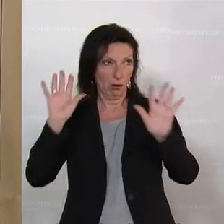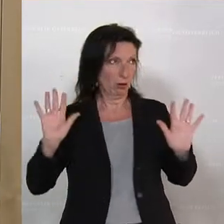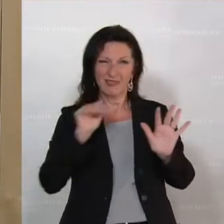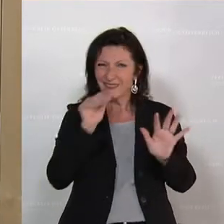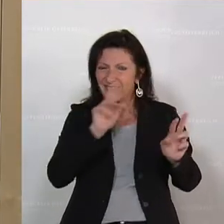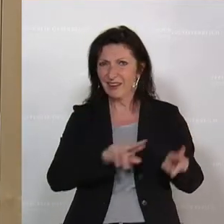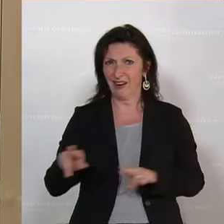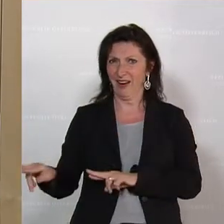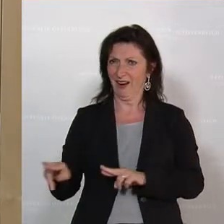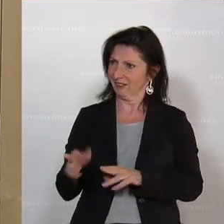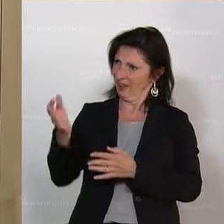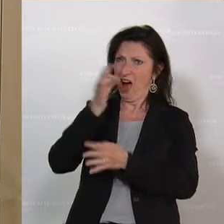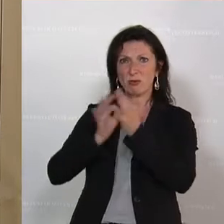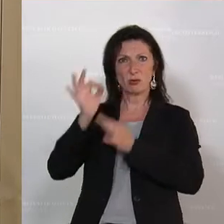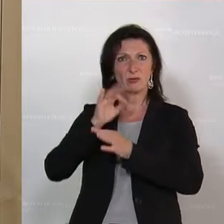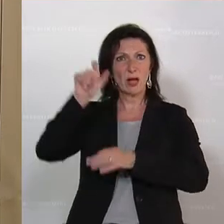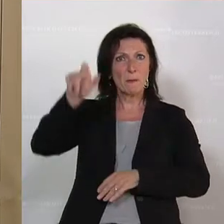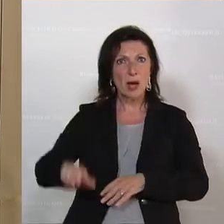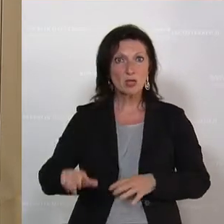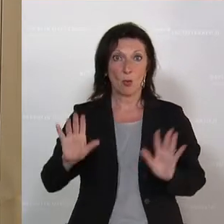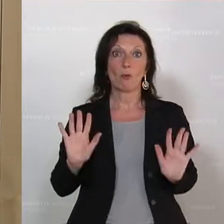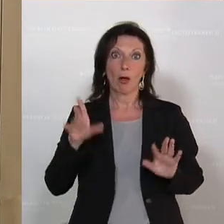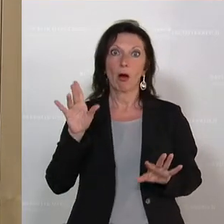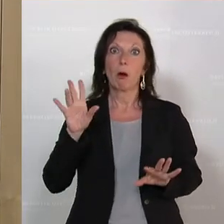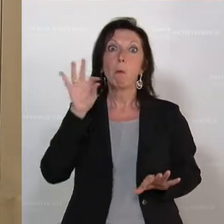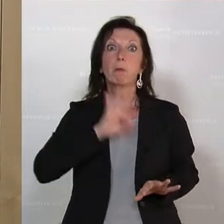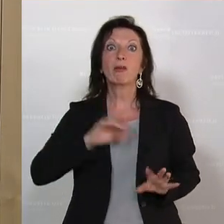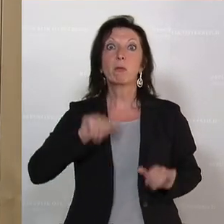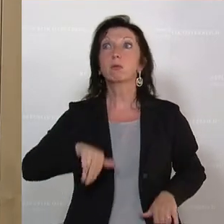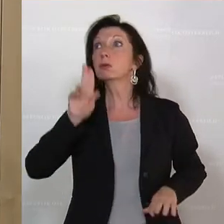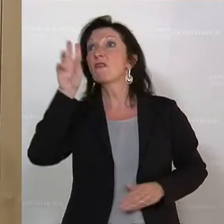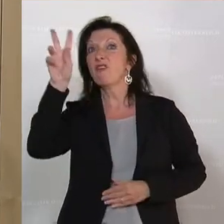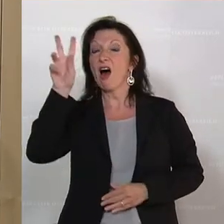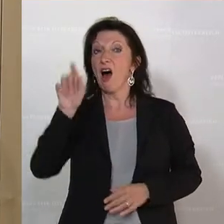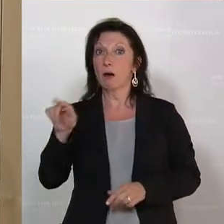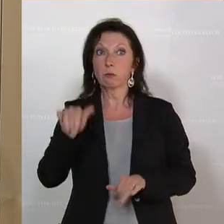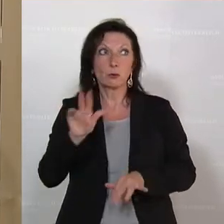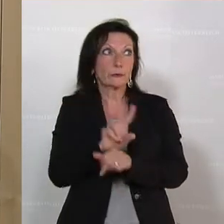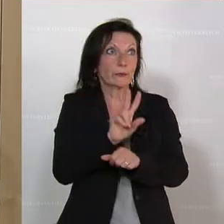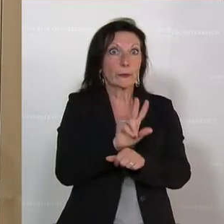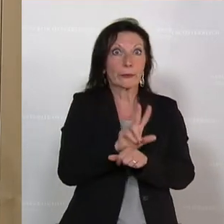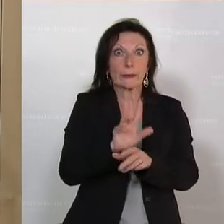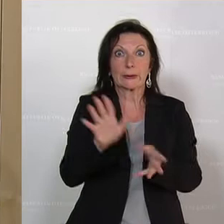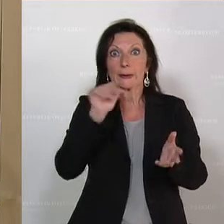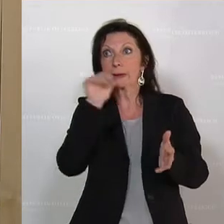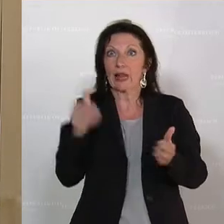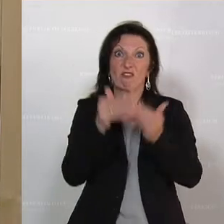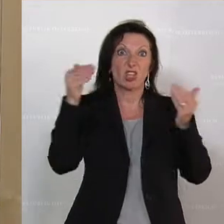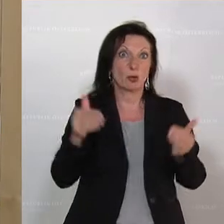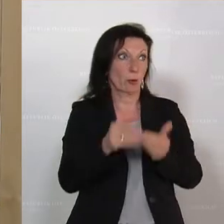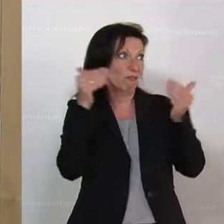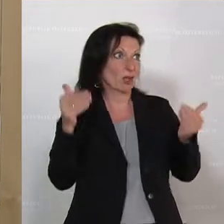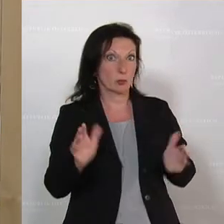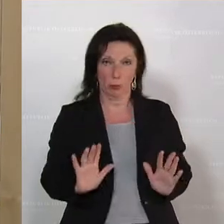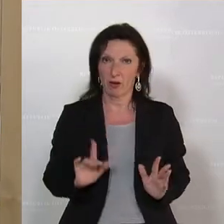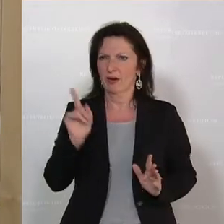ungerecht ist, dass die Auskunftsperson unter strenger Wahrheitspflicht ist. Der muss dort wahnsinnig aufpassen, dass er sich nicht in Widersprüche verheddert. Das ist nämlich